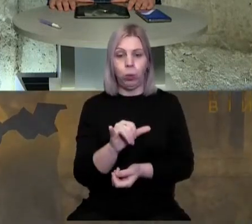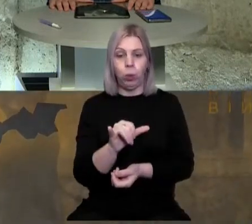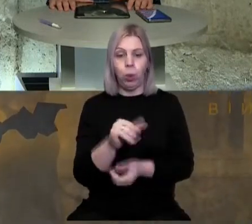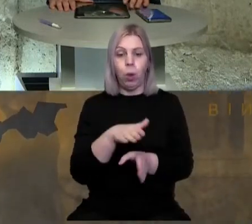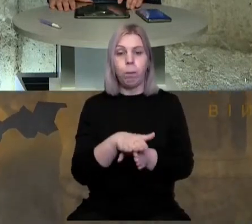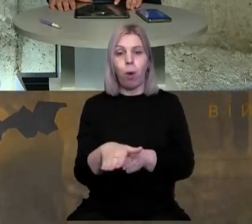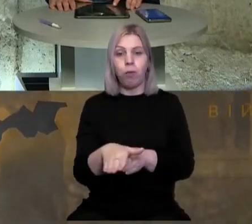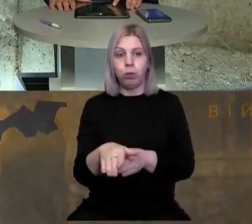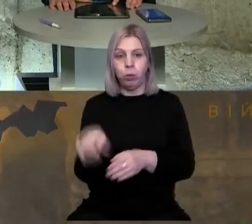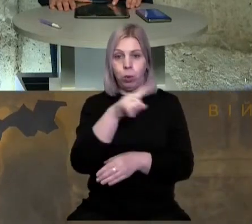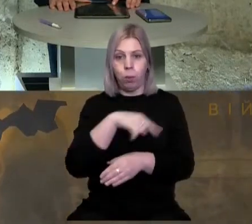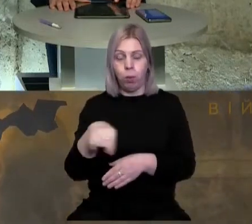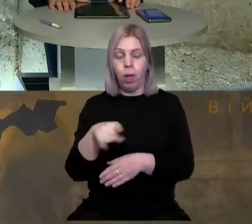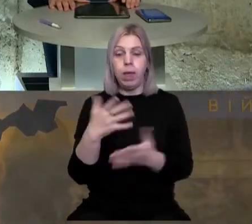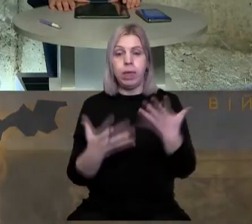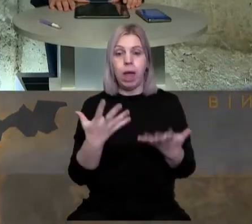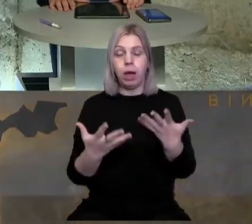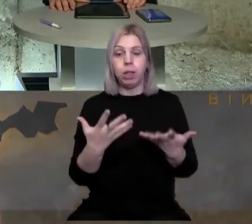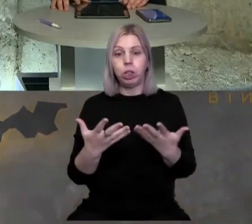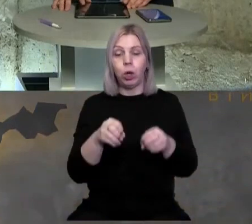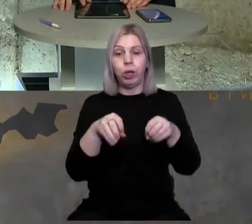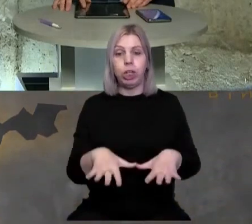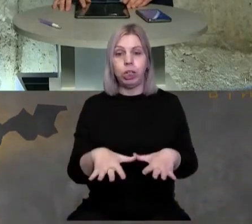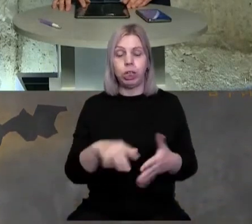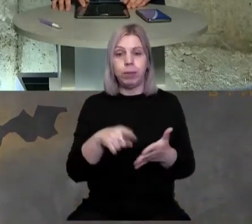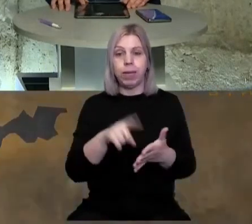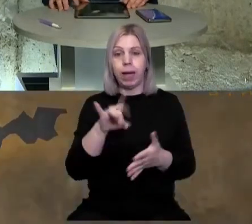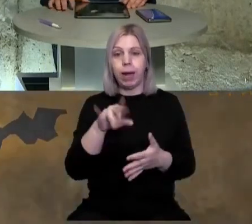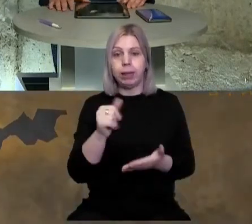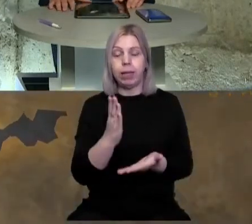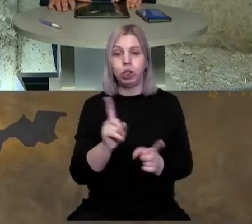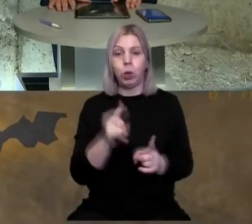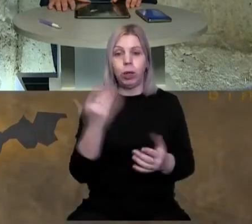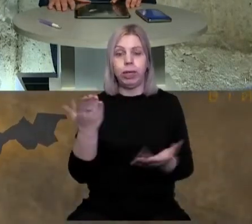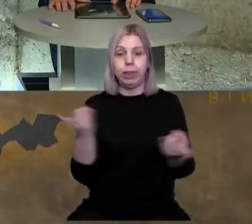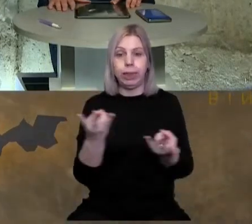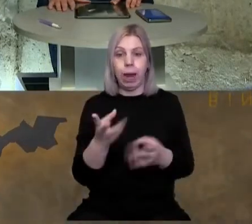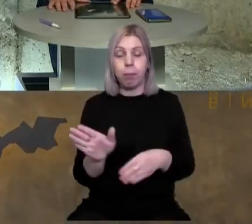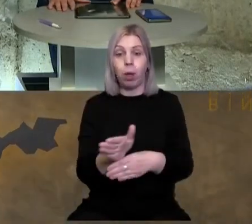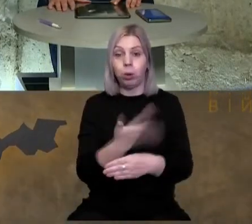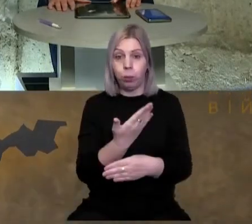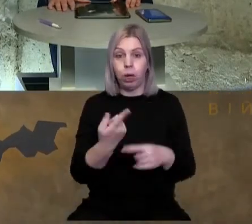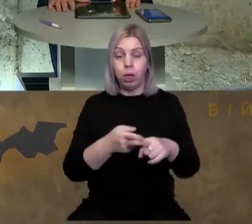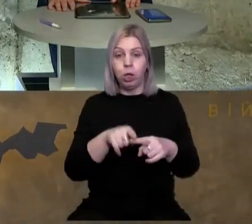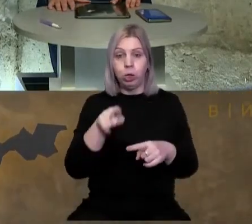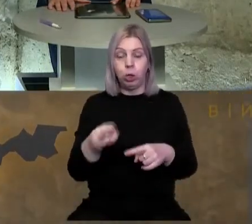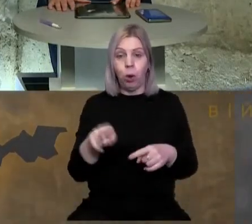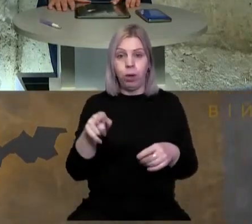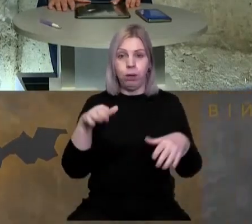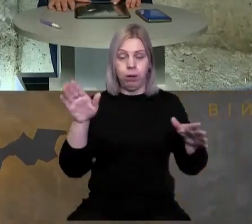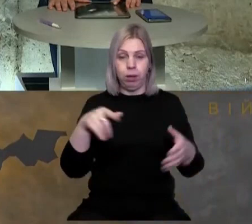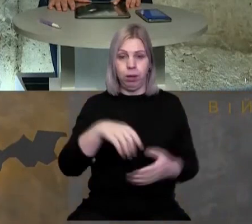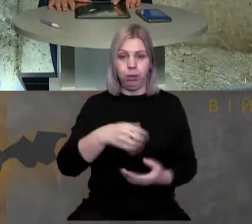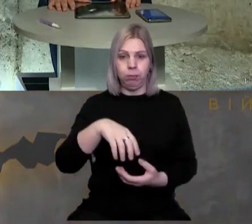повному обсязі. Якщо рішення міської ради є, що її треба демонтувати з цього і цієї башти,